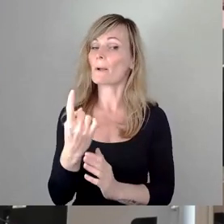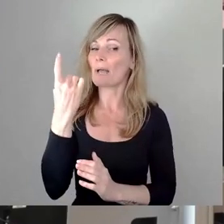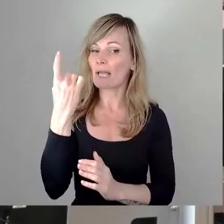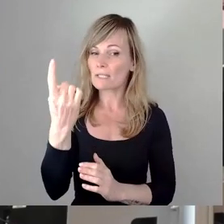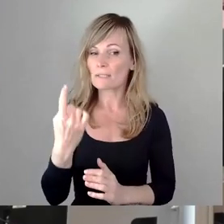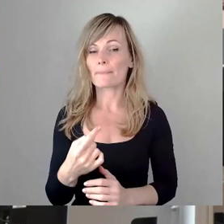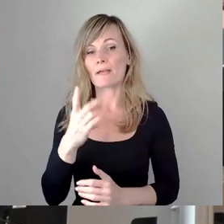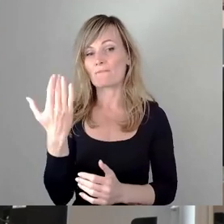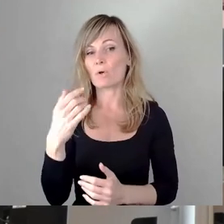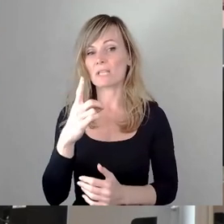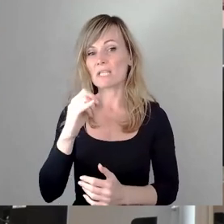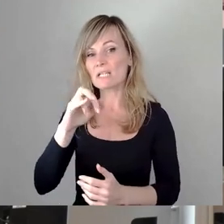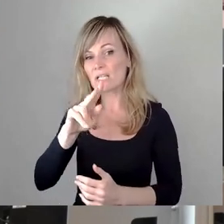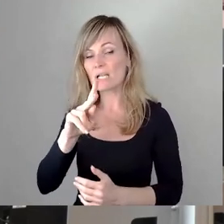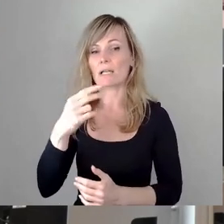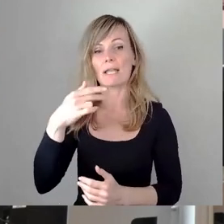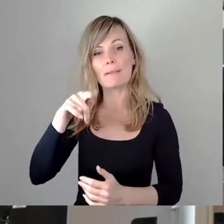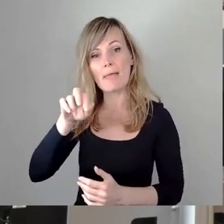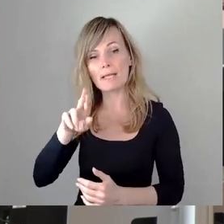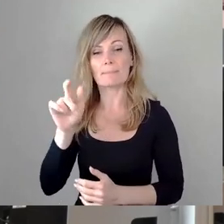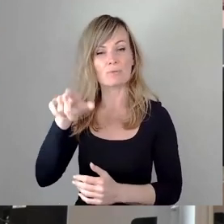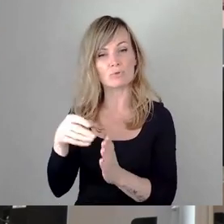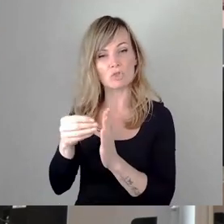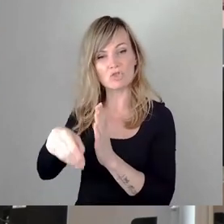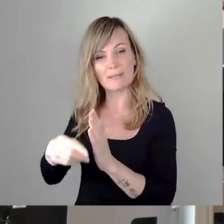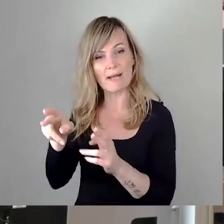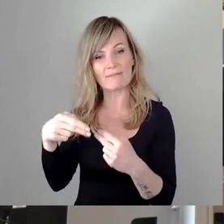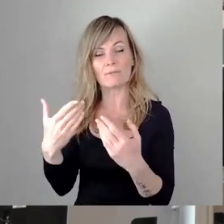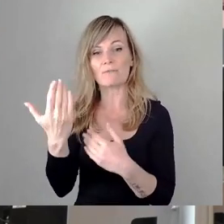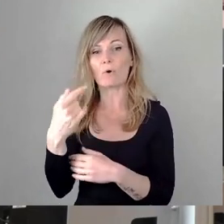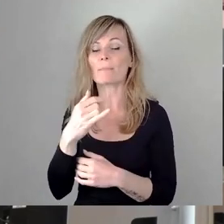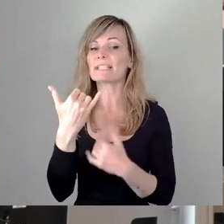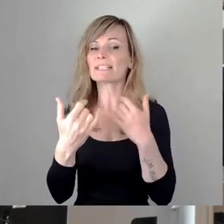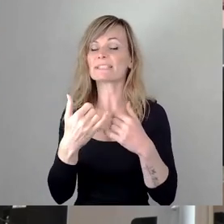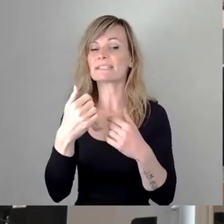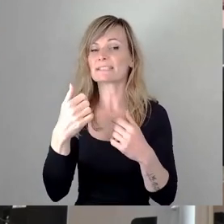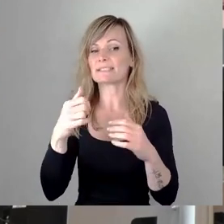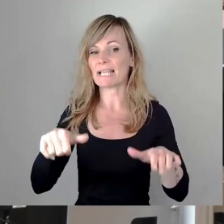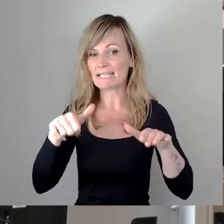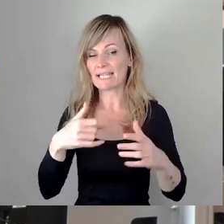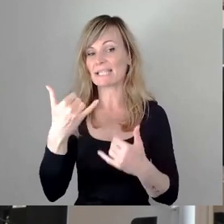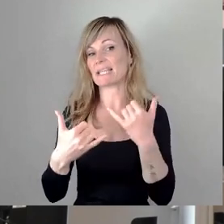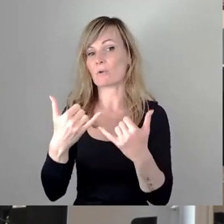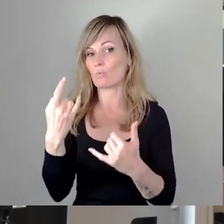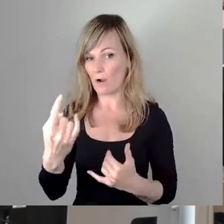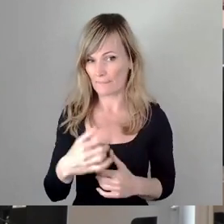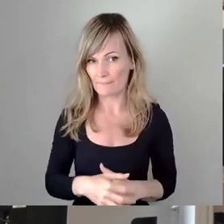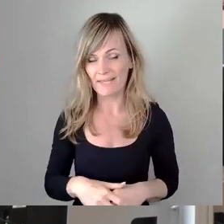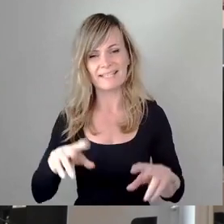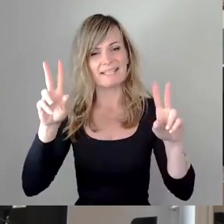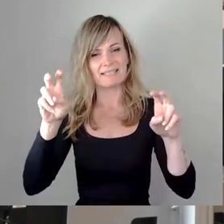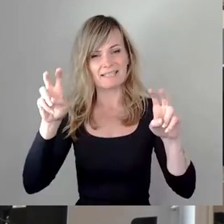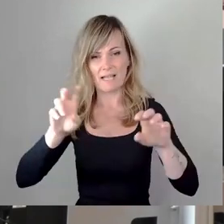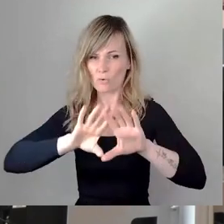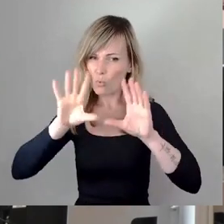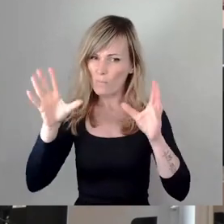Hilbert persönlich unterschrieben, stammt vom 16. Januar. Und ich zitiere, weil sie sehr umfangreich ist, den ersten